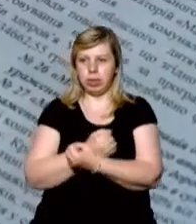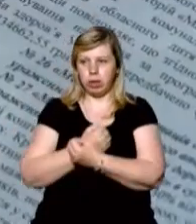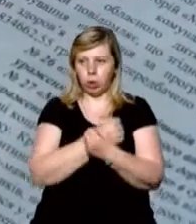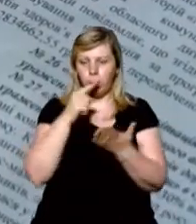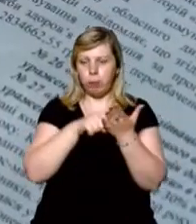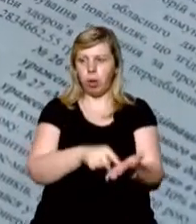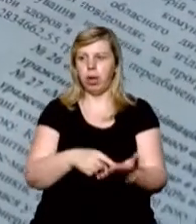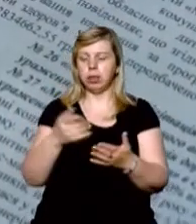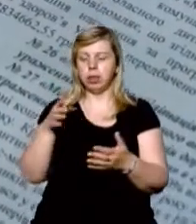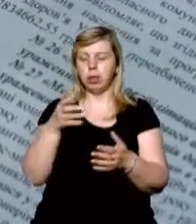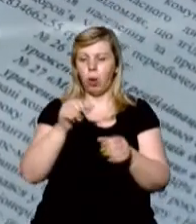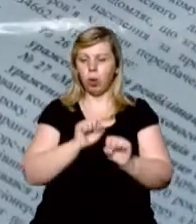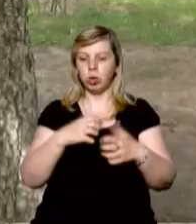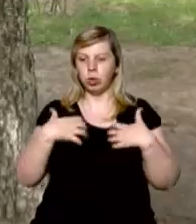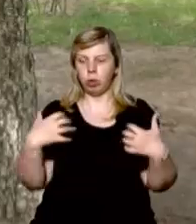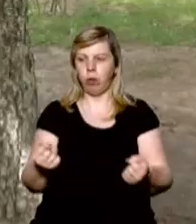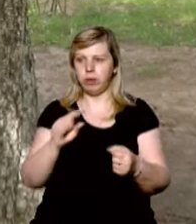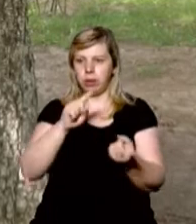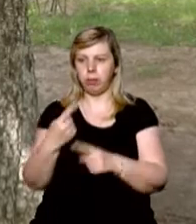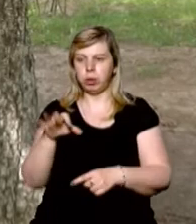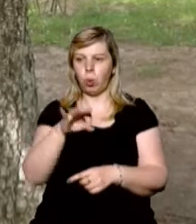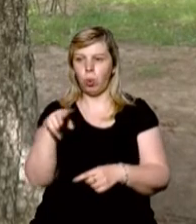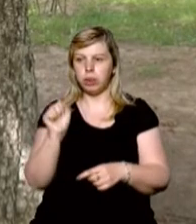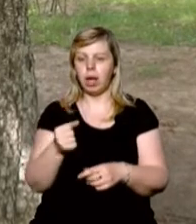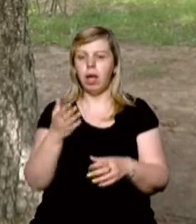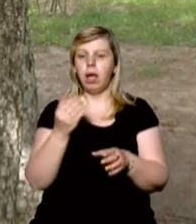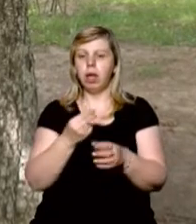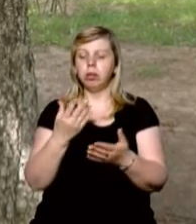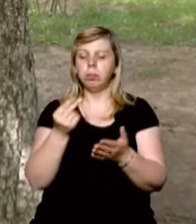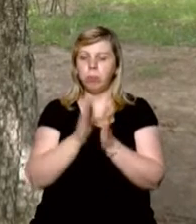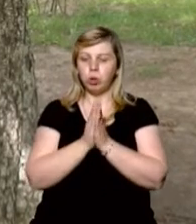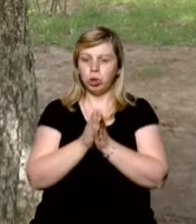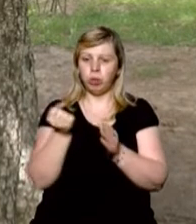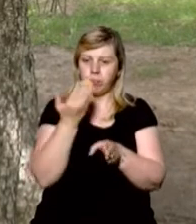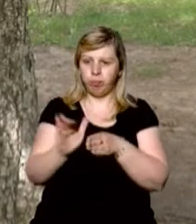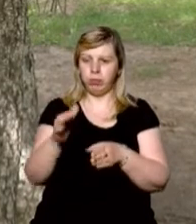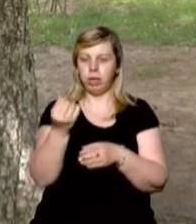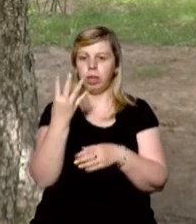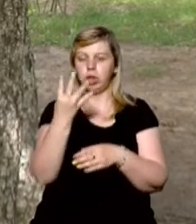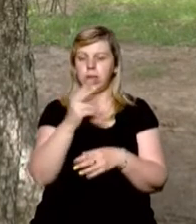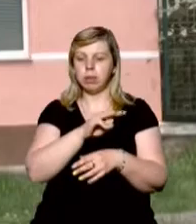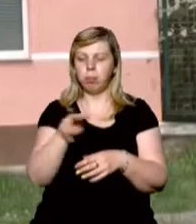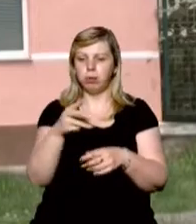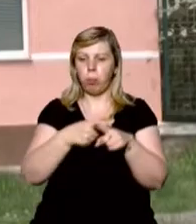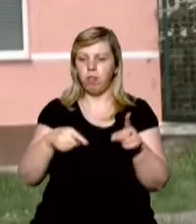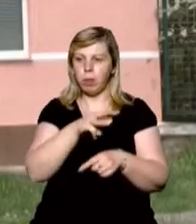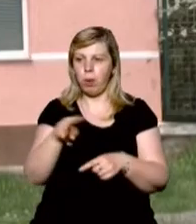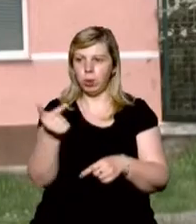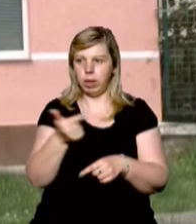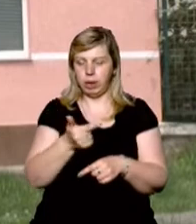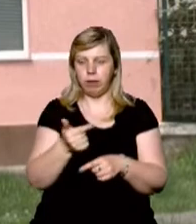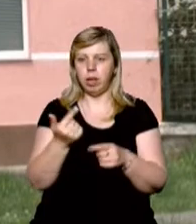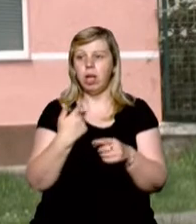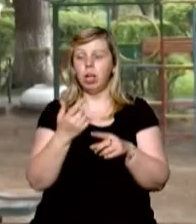показує лист до Департаменту охорони здоров'я Закарпатської ОДА з проханням дофінансувати санаторію на 4,5 млн грн. Що ми